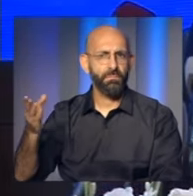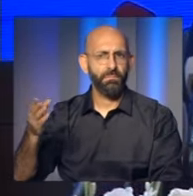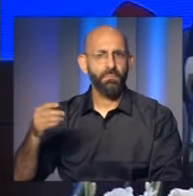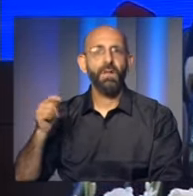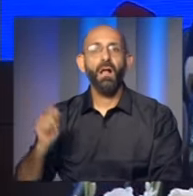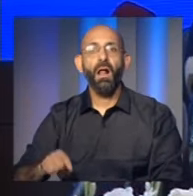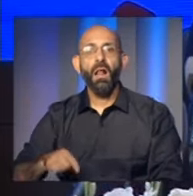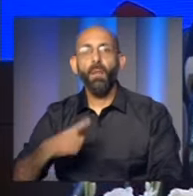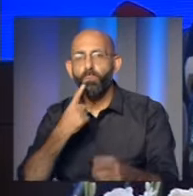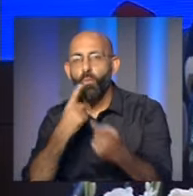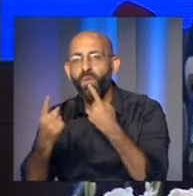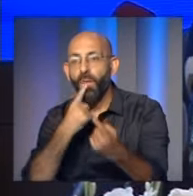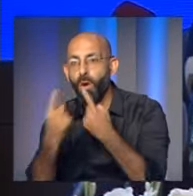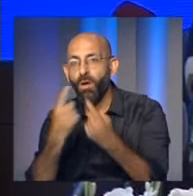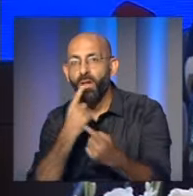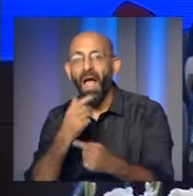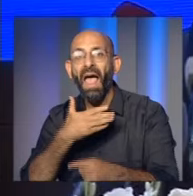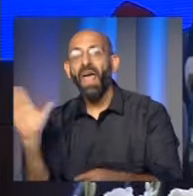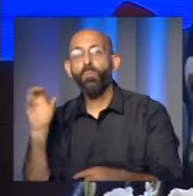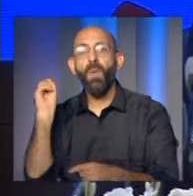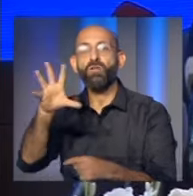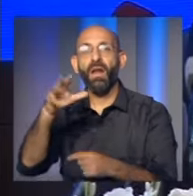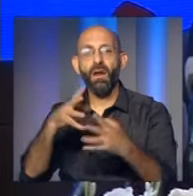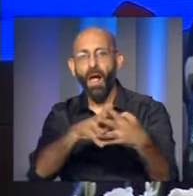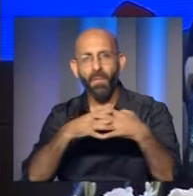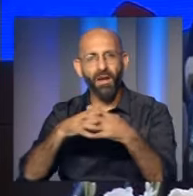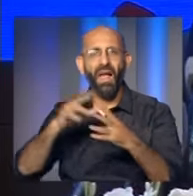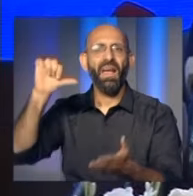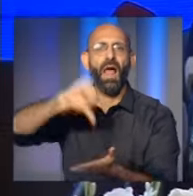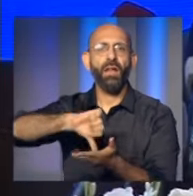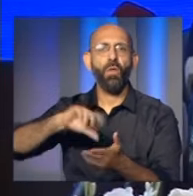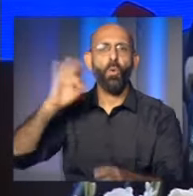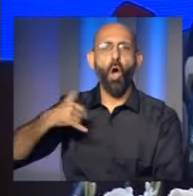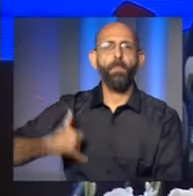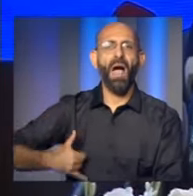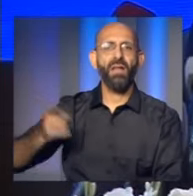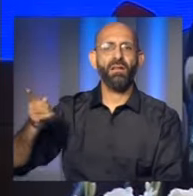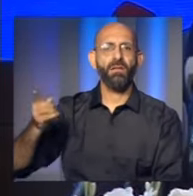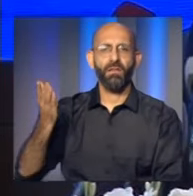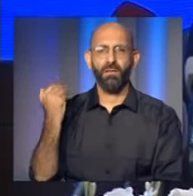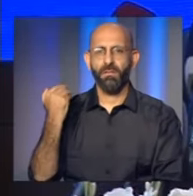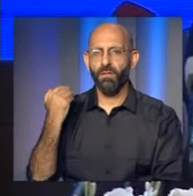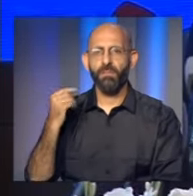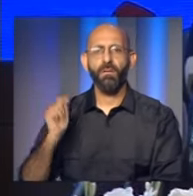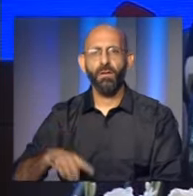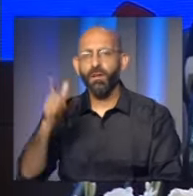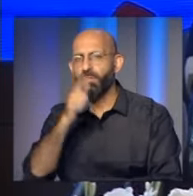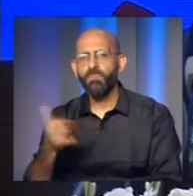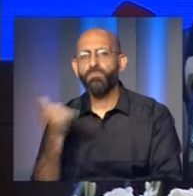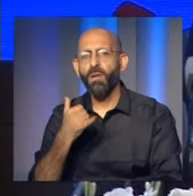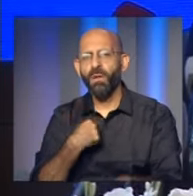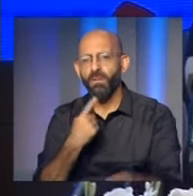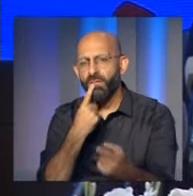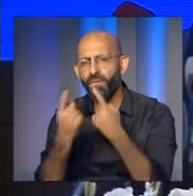سيما في غزة وعن المحادثات غير المباشرة بين إيران والولايات المتحدة في عمان قبل وفاة الرئيس